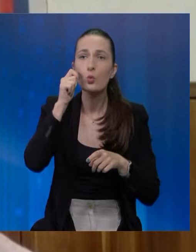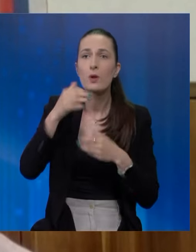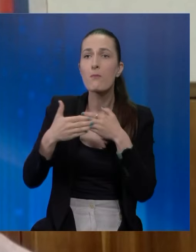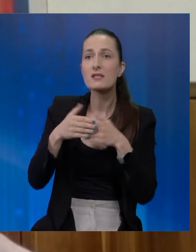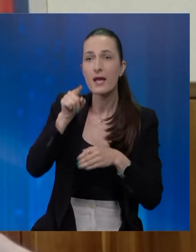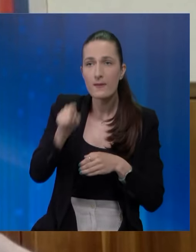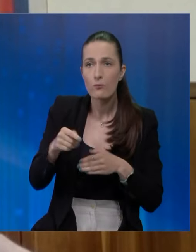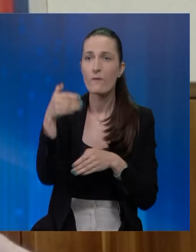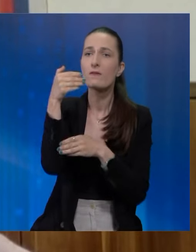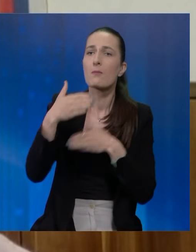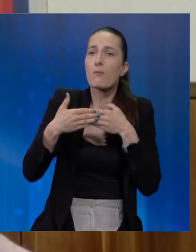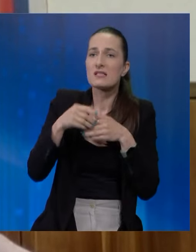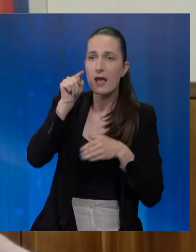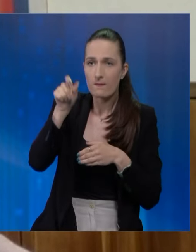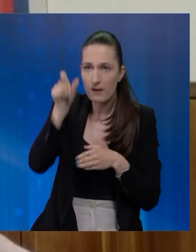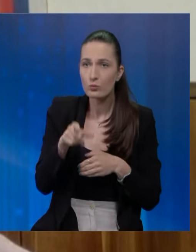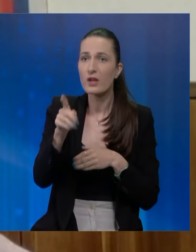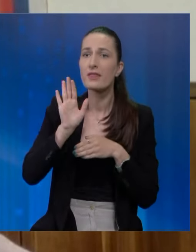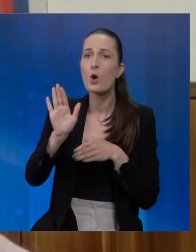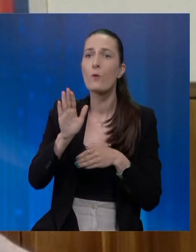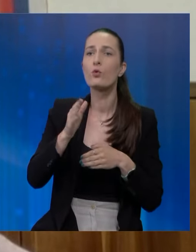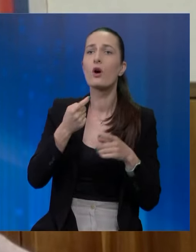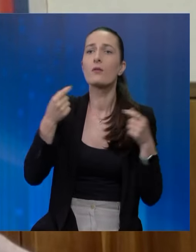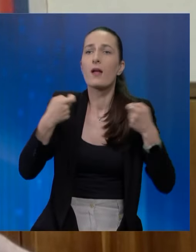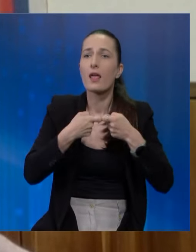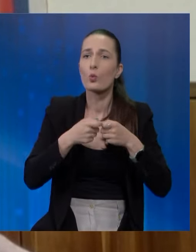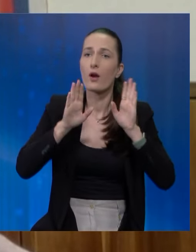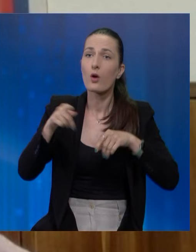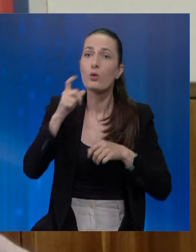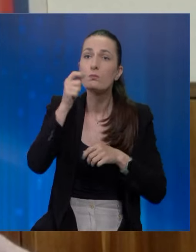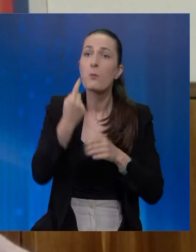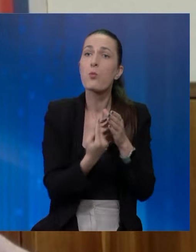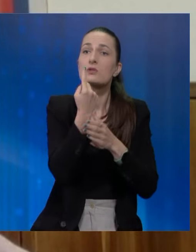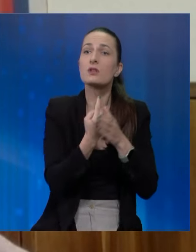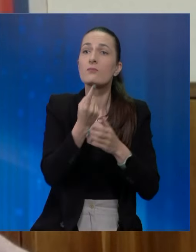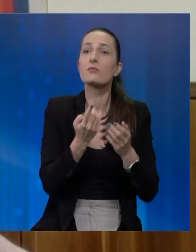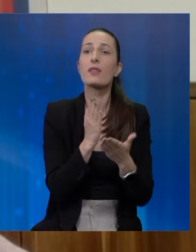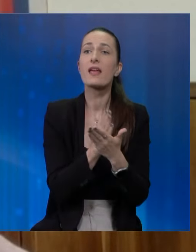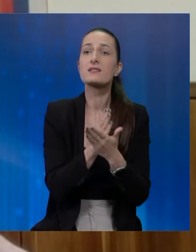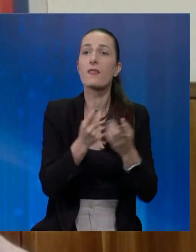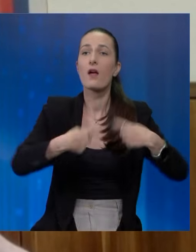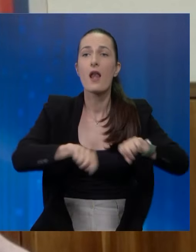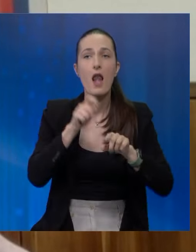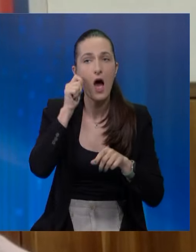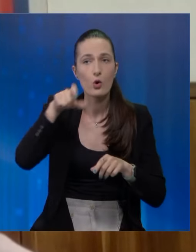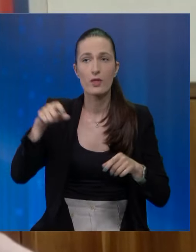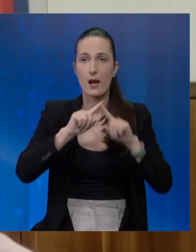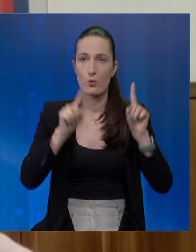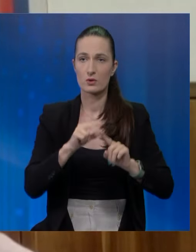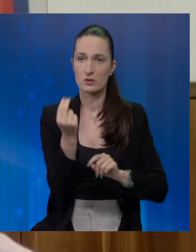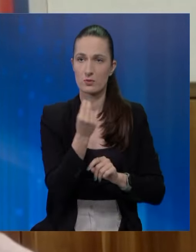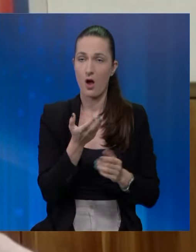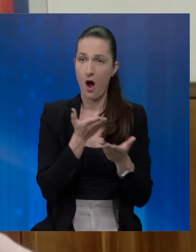bliske njemu, firme bliske njemu i tu njegovu kliku, nego i za posljedice koje će se desiti za narod i Republiku Srpsku.